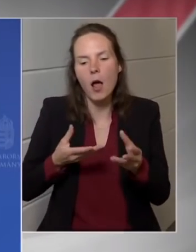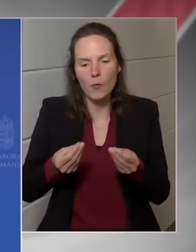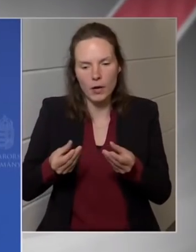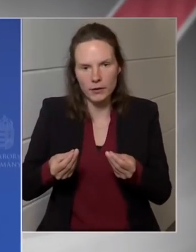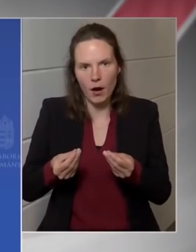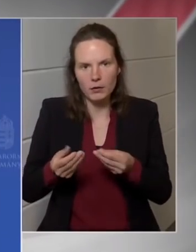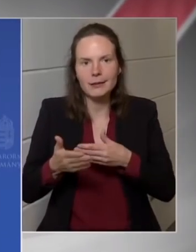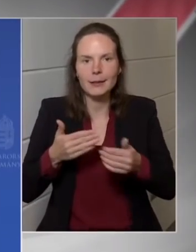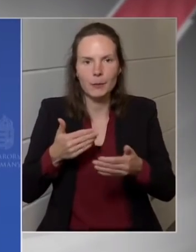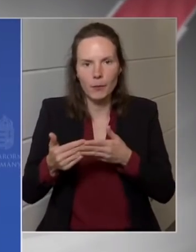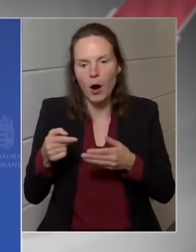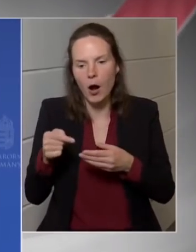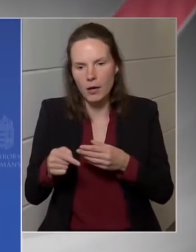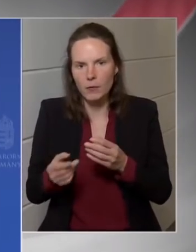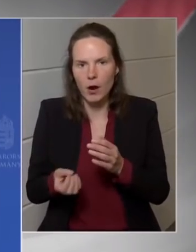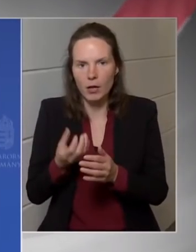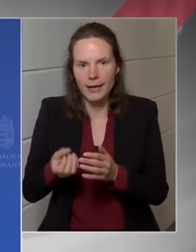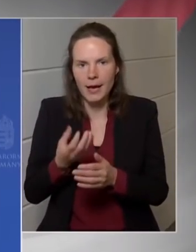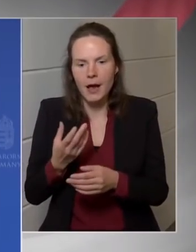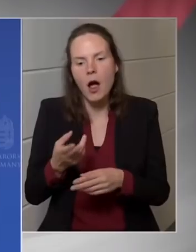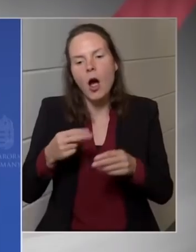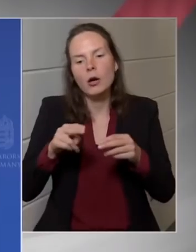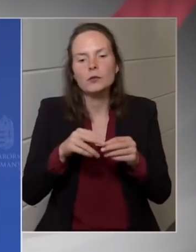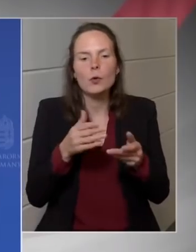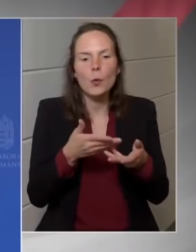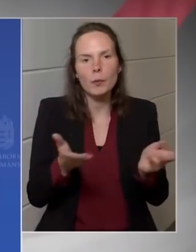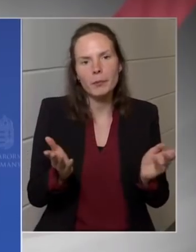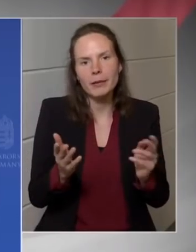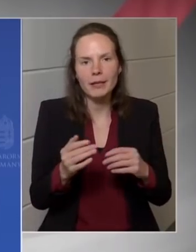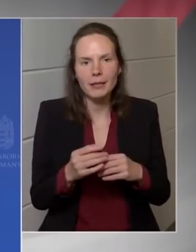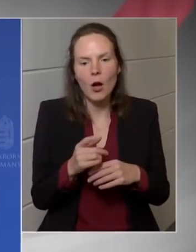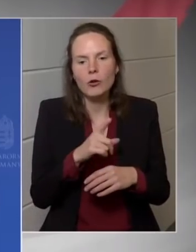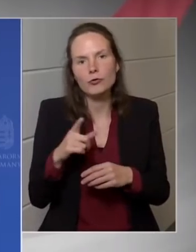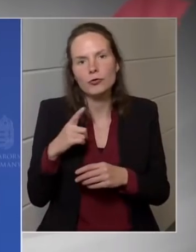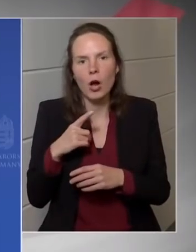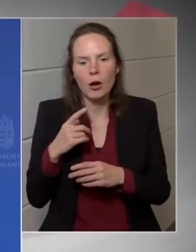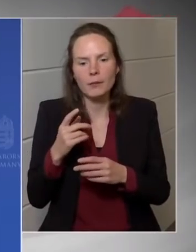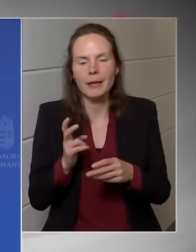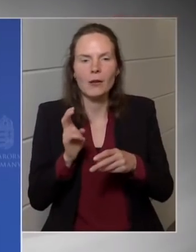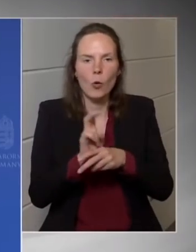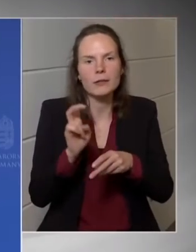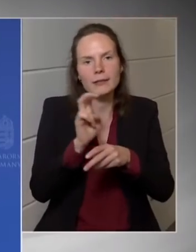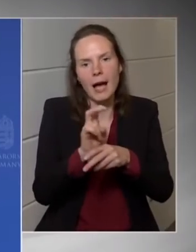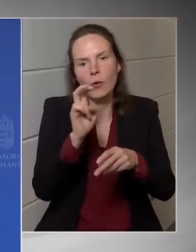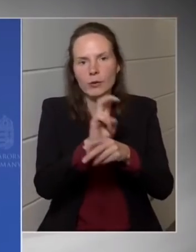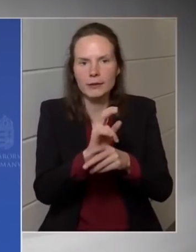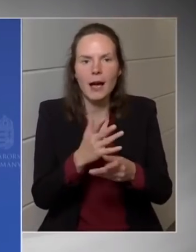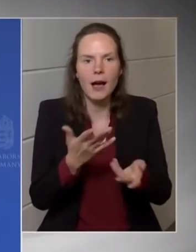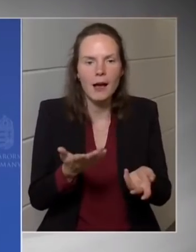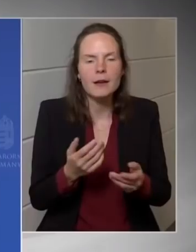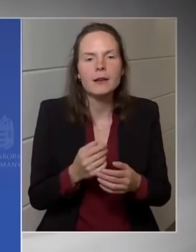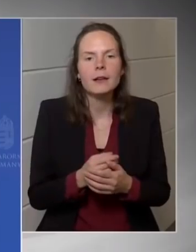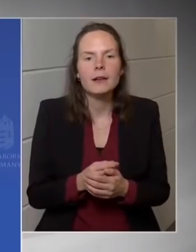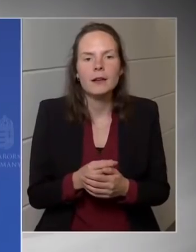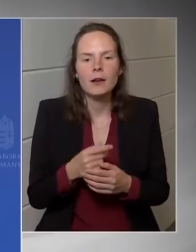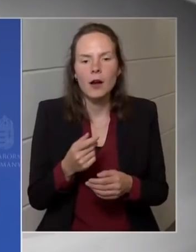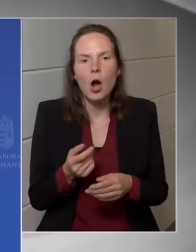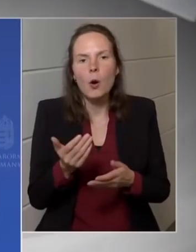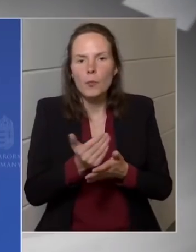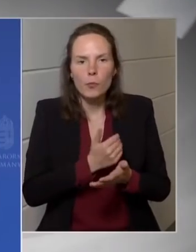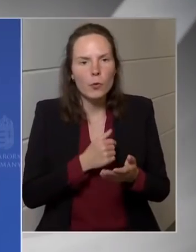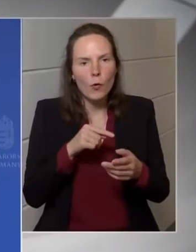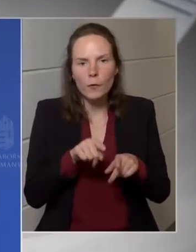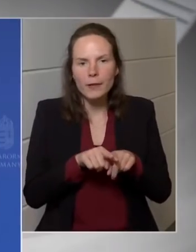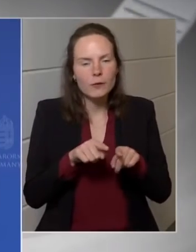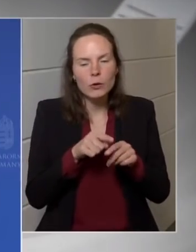többi szakszóval mondva a mars biznisz, tehát utána bejön és arra rátesz egy profit marzsot, de ott a profit marzsokat nem látjuk